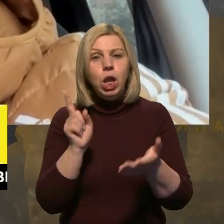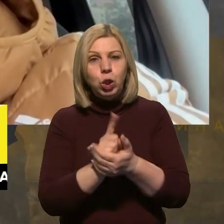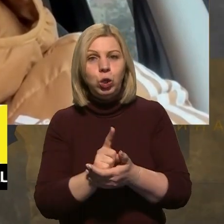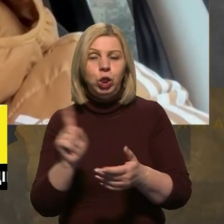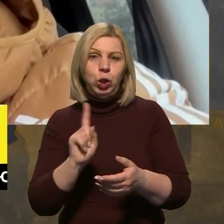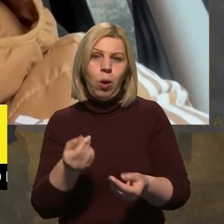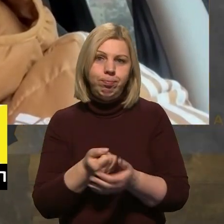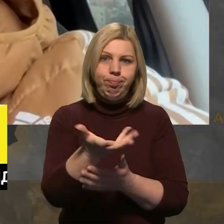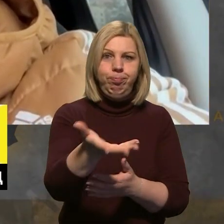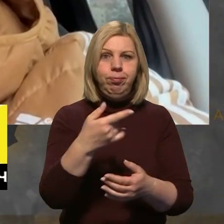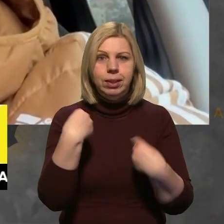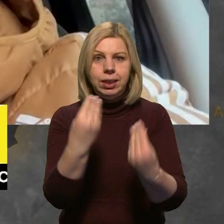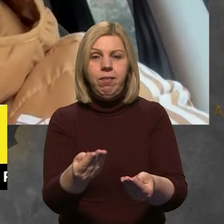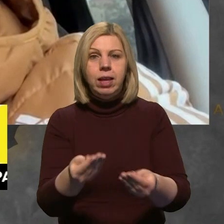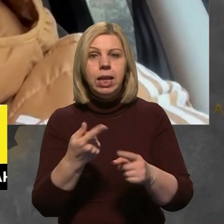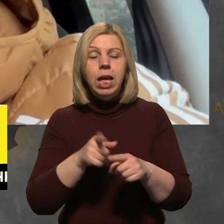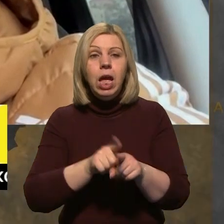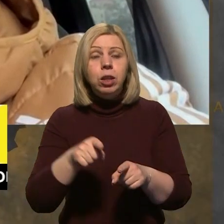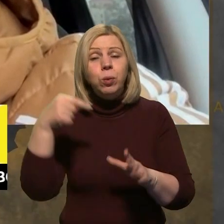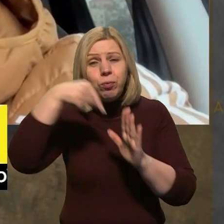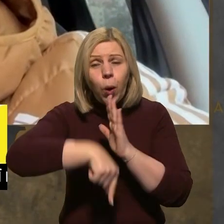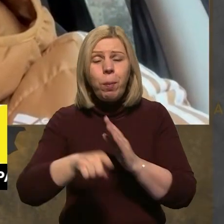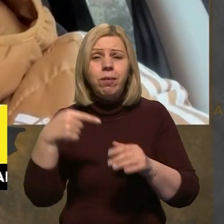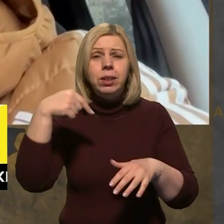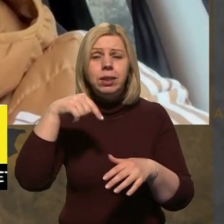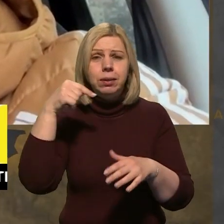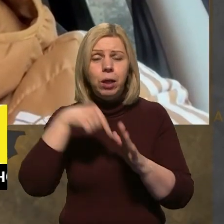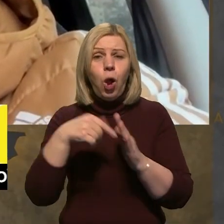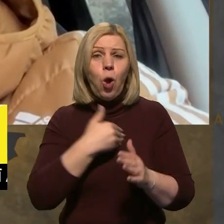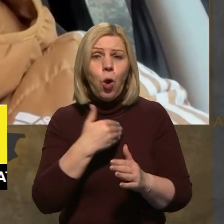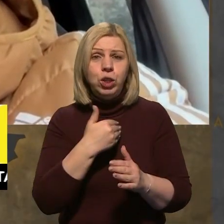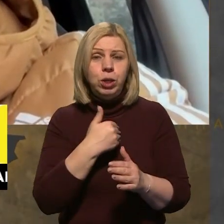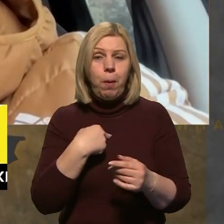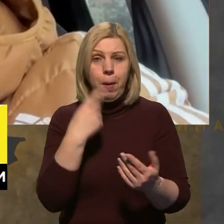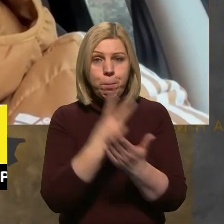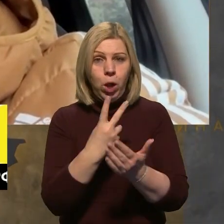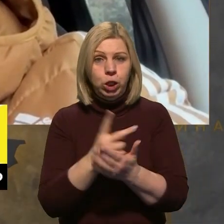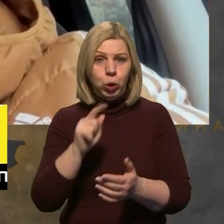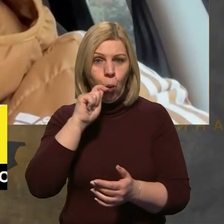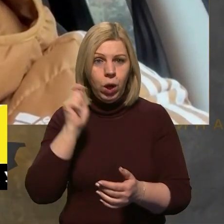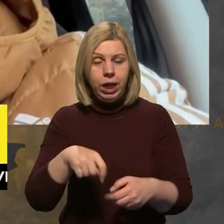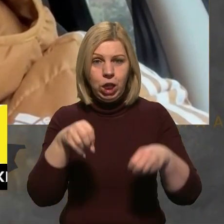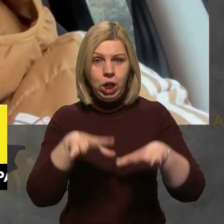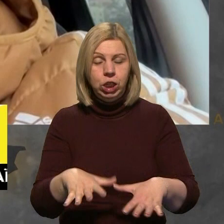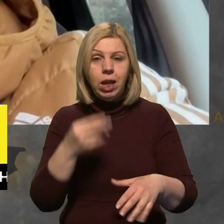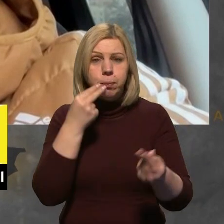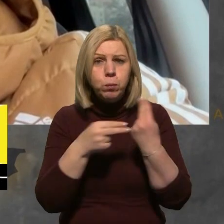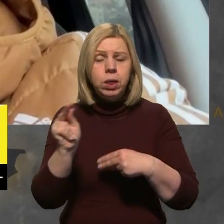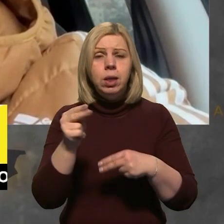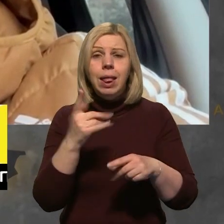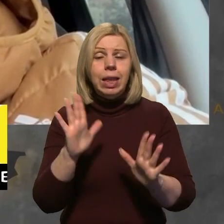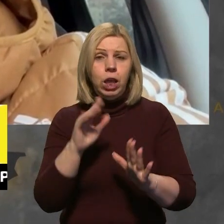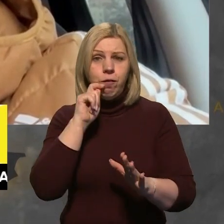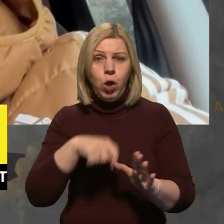чим поділитися. Тим паче, в глобальному сенсі, якщо ми хочемо показати, що українські рішення найкраще не тільки в